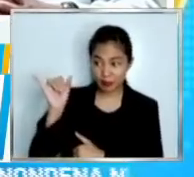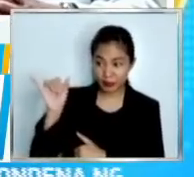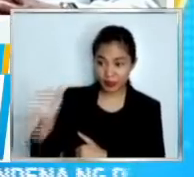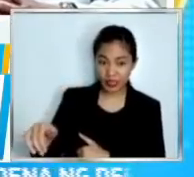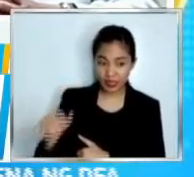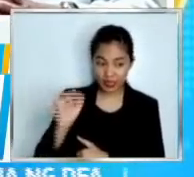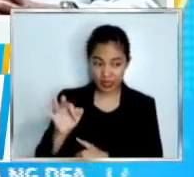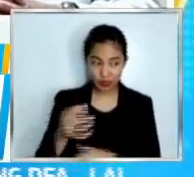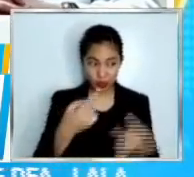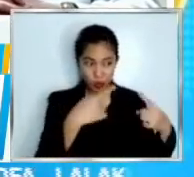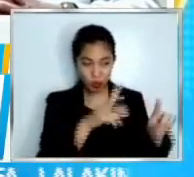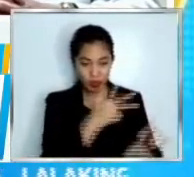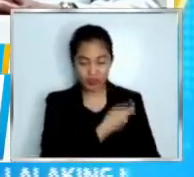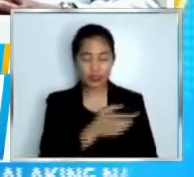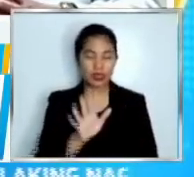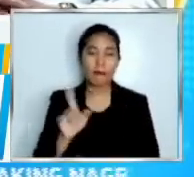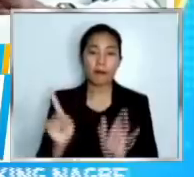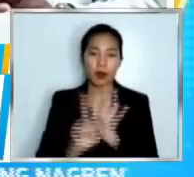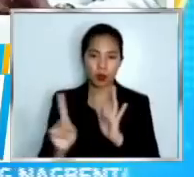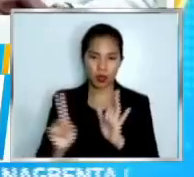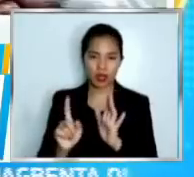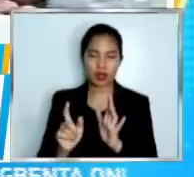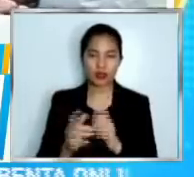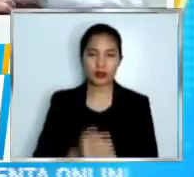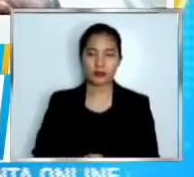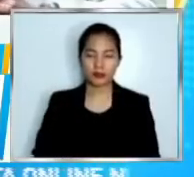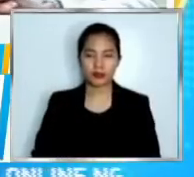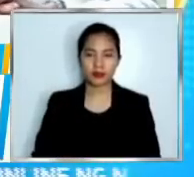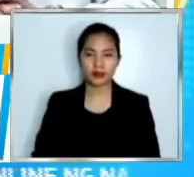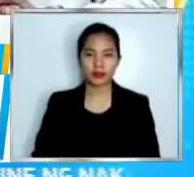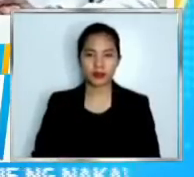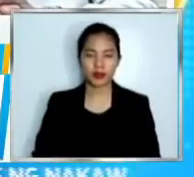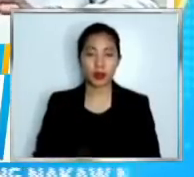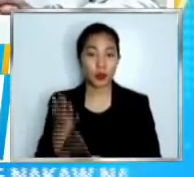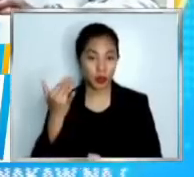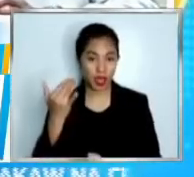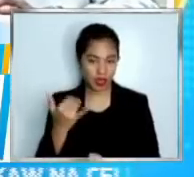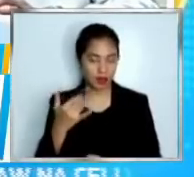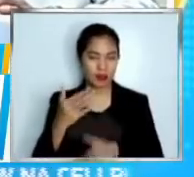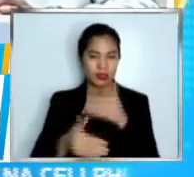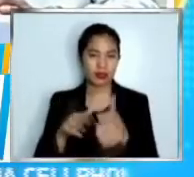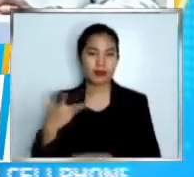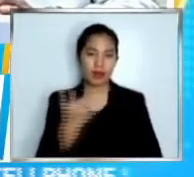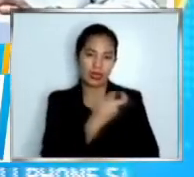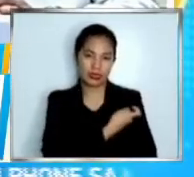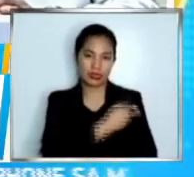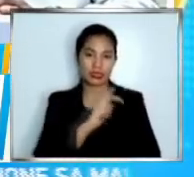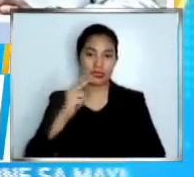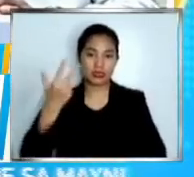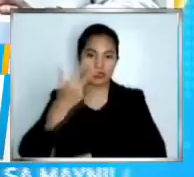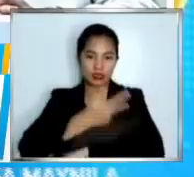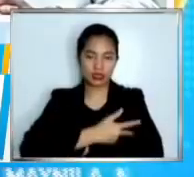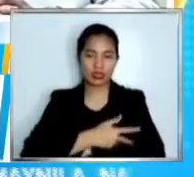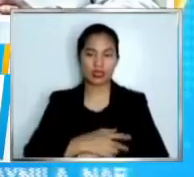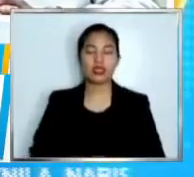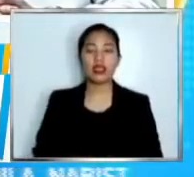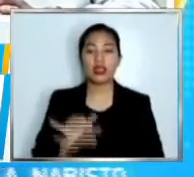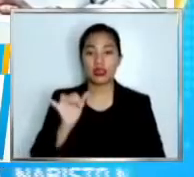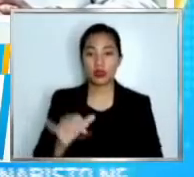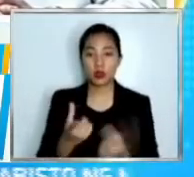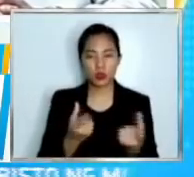magpapabakuna sa vaccine center. So, ito'y nagawin natin ang